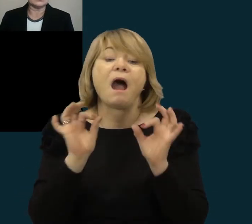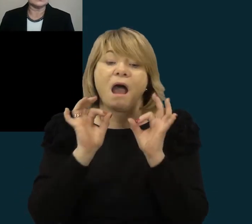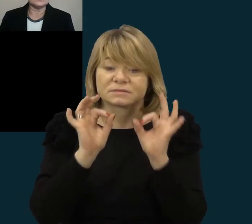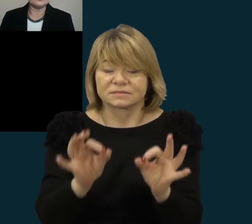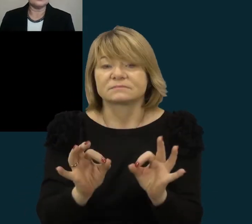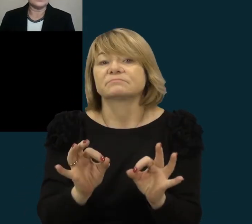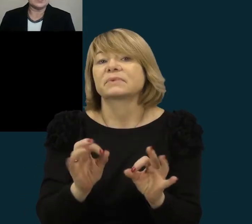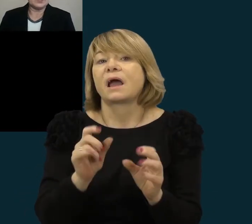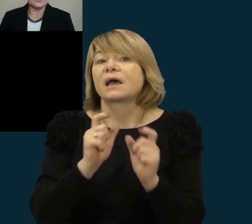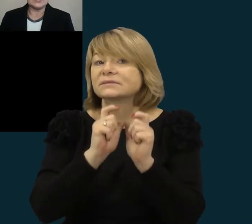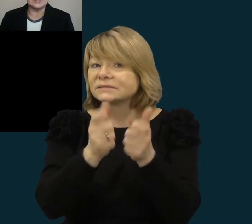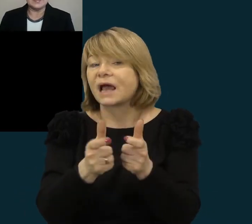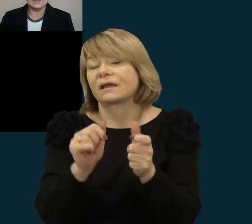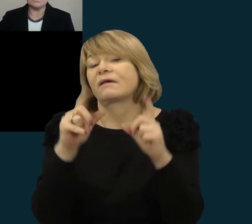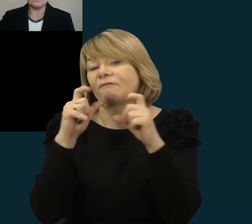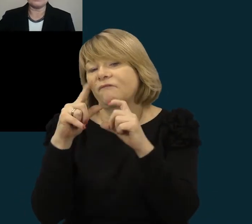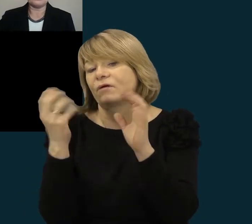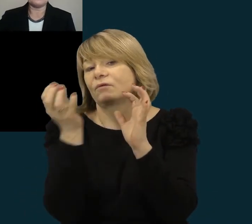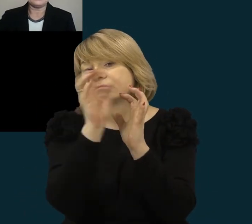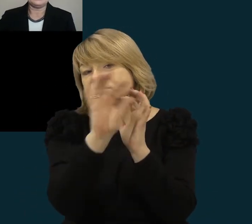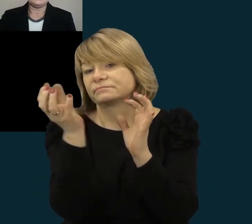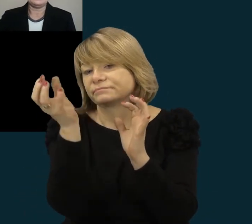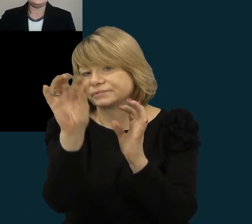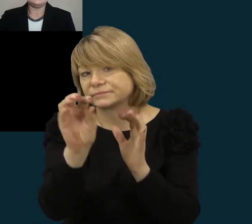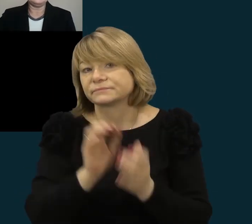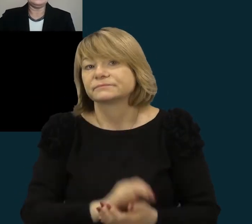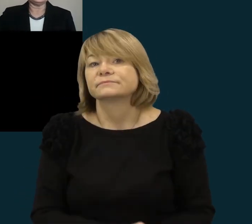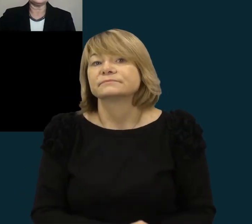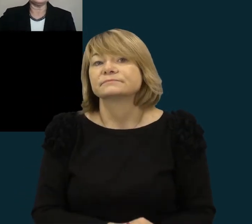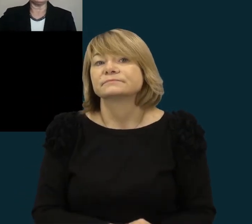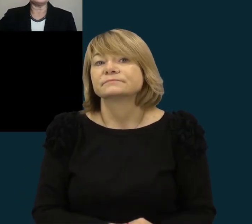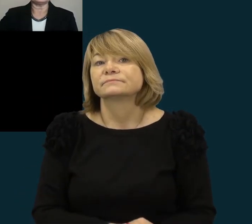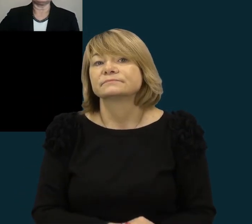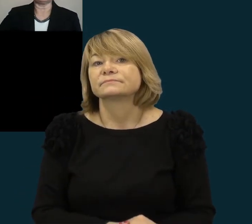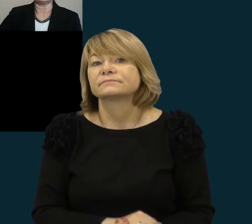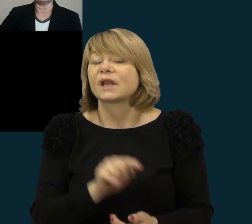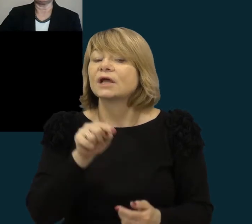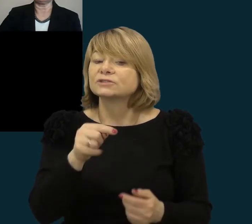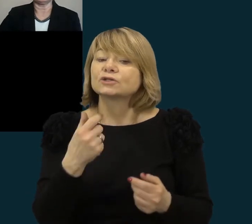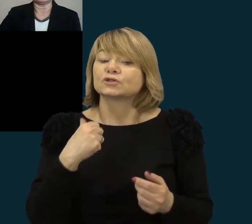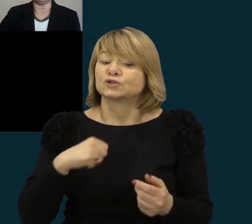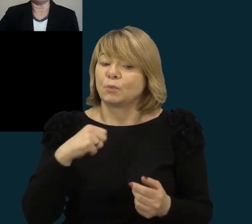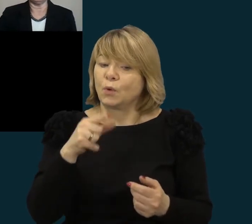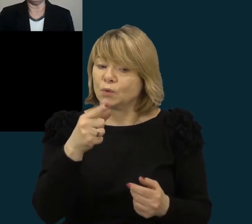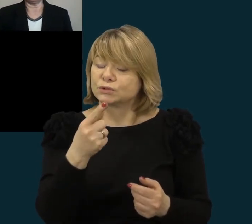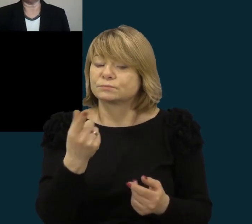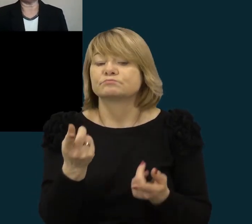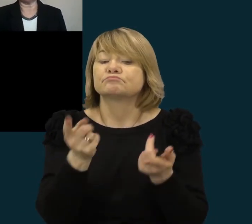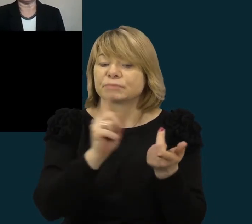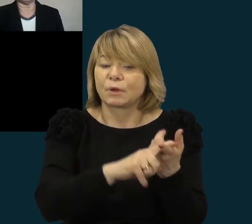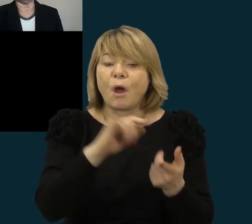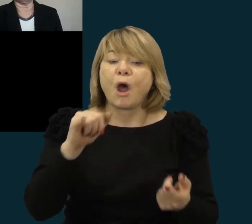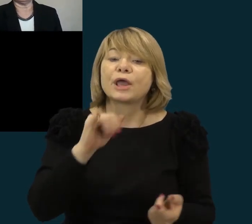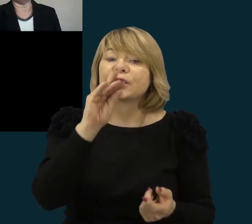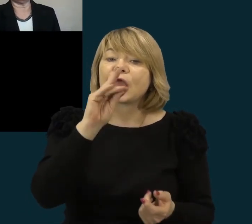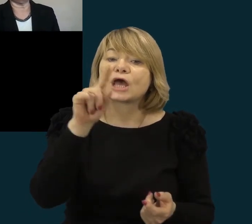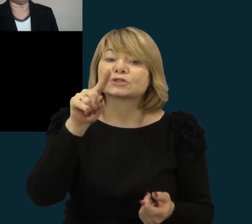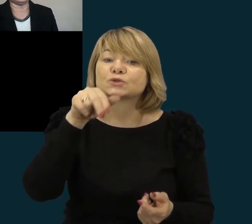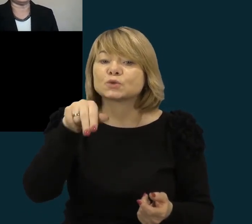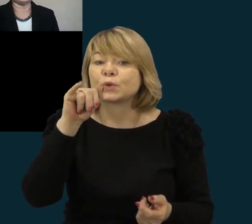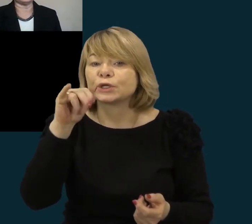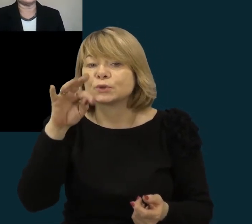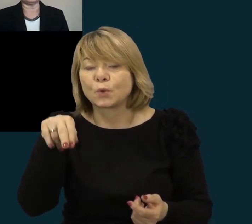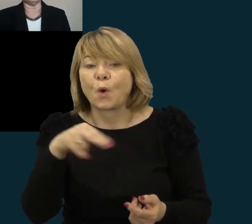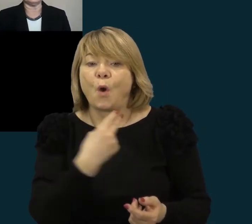nuotrūkos arba paveikslėliai. Šis žmogus priklausė jėzuitų ordinui ir buvo garsus kolekcijų